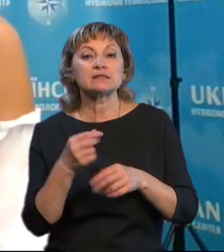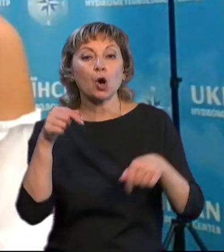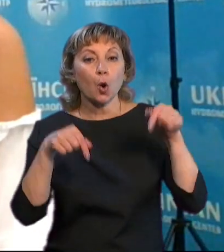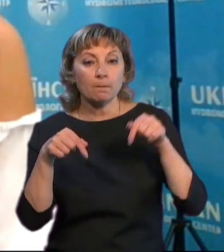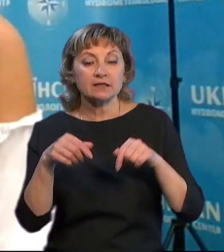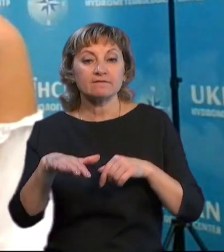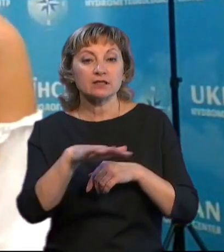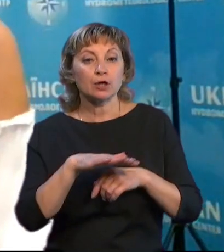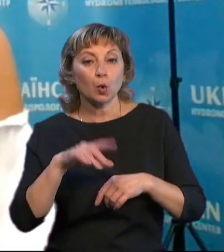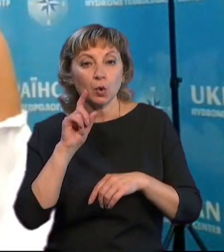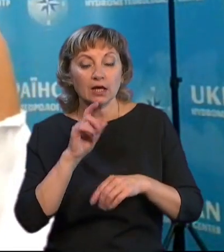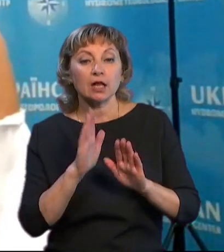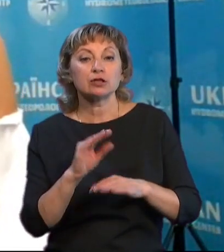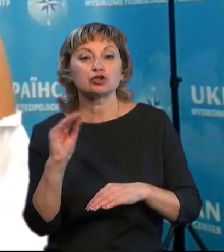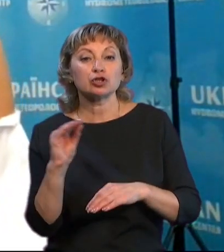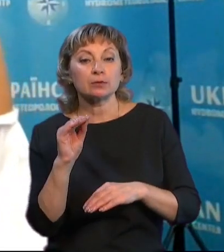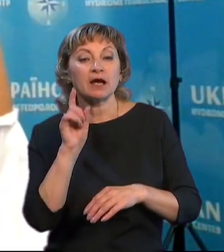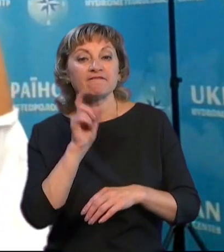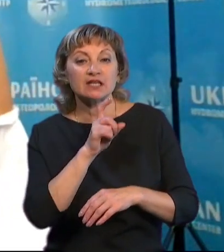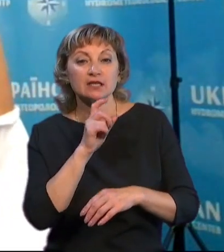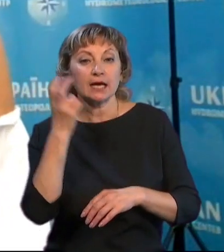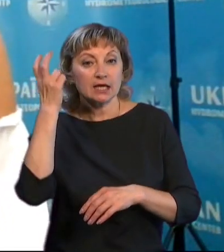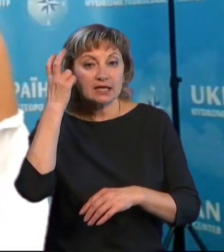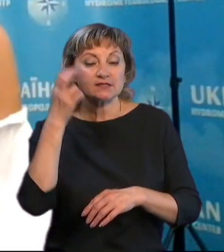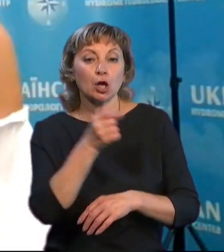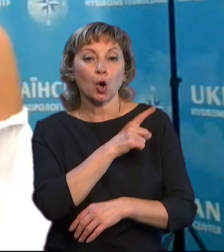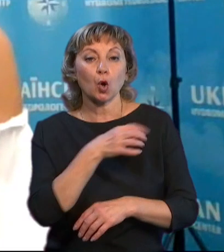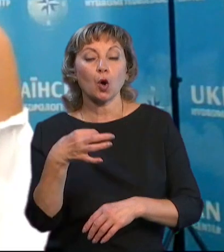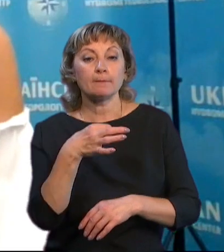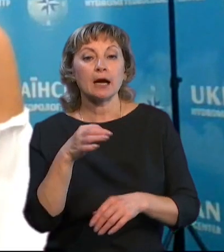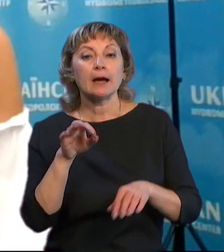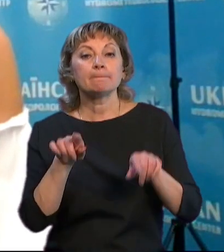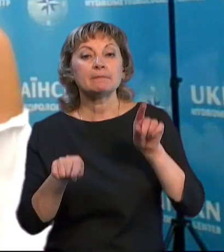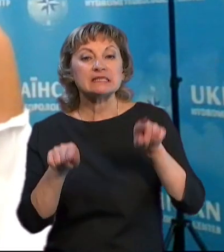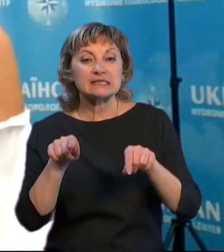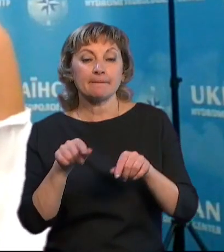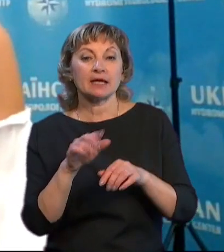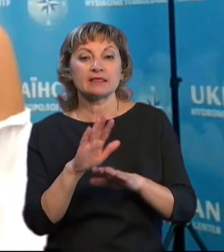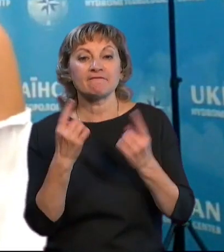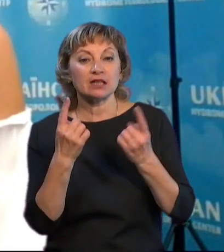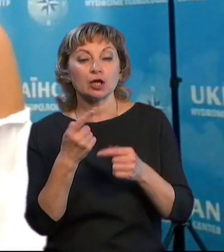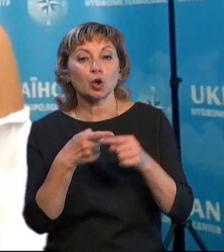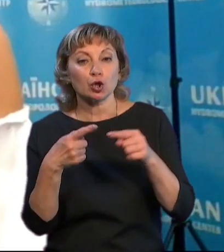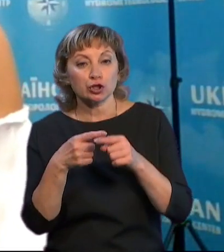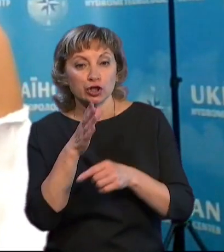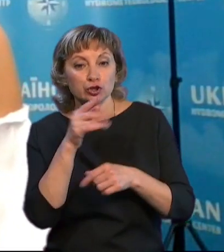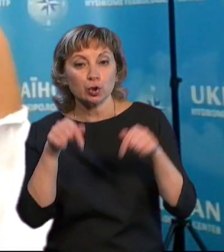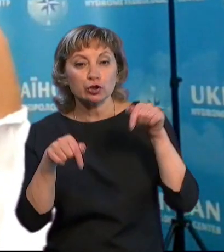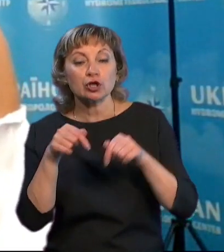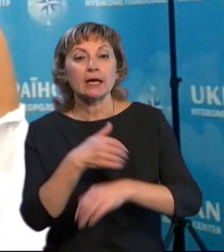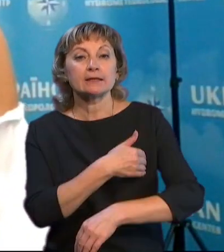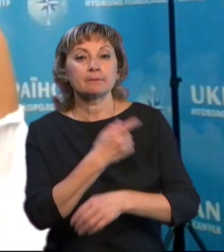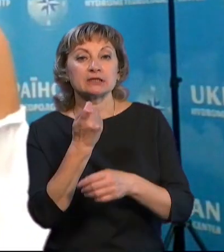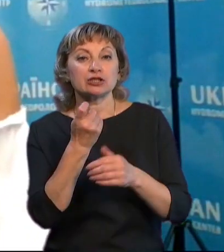території України, лише в Житомицькій, Вінницькій, Київській та Одеській областях місцями невеликий короткочасний дощ. Температура теж